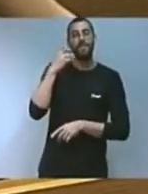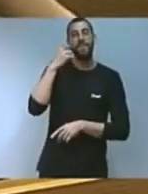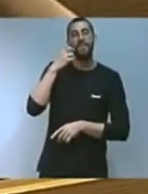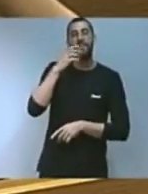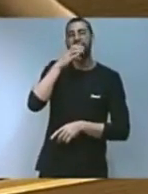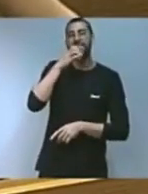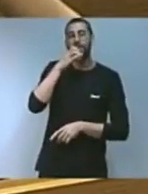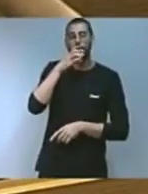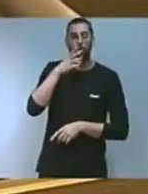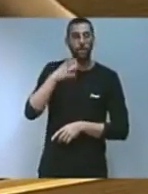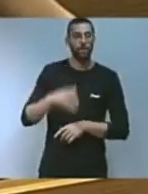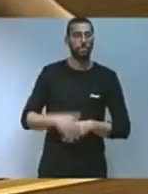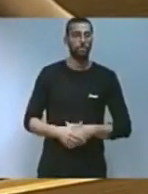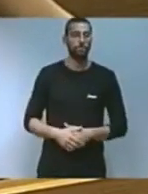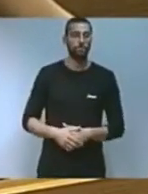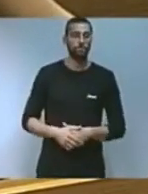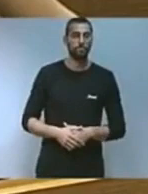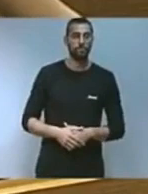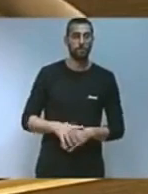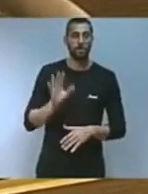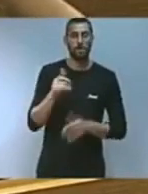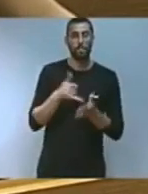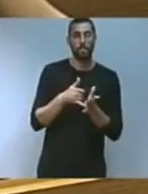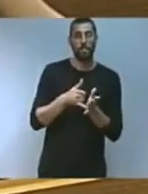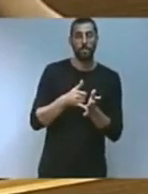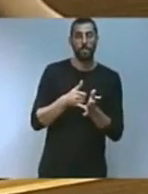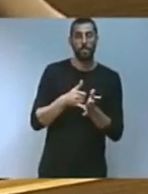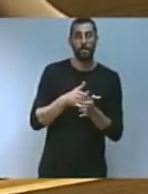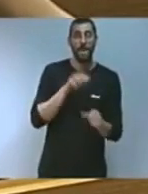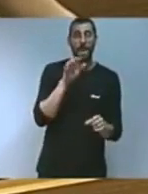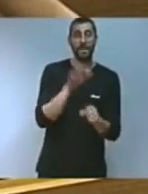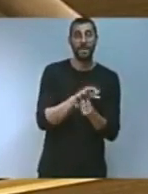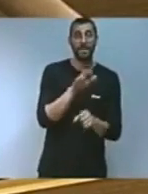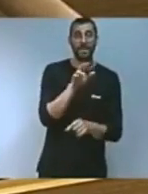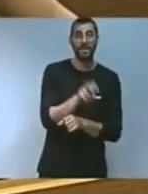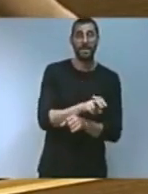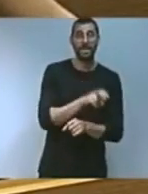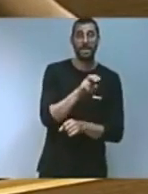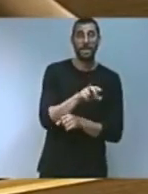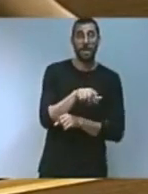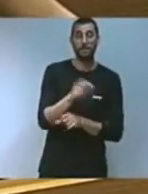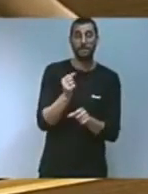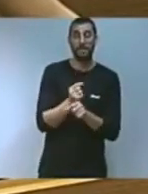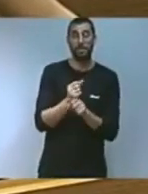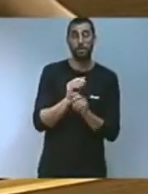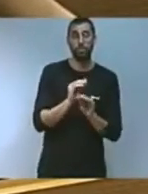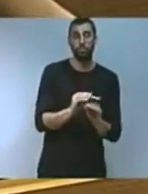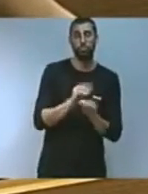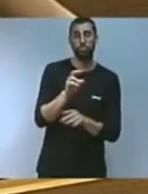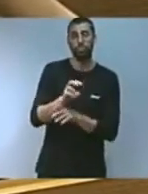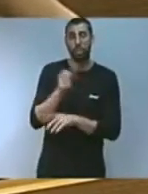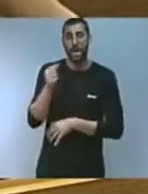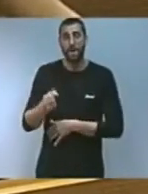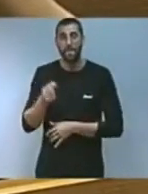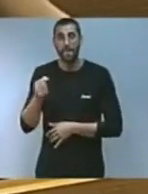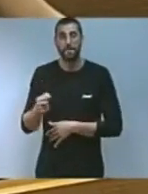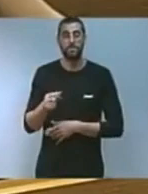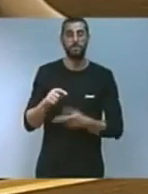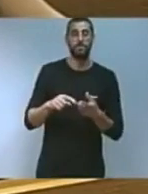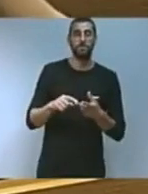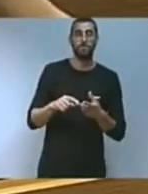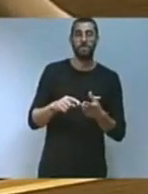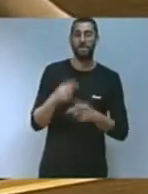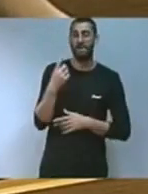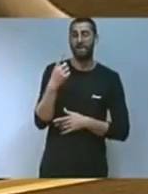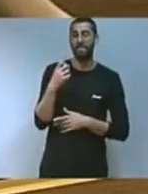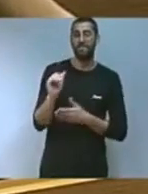parlant de febleses que el camp siga rentable i que els treballadors al camp els agricultors els ramaders tinguin suficient renda per a